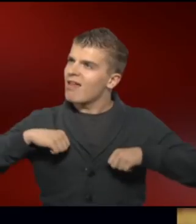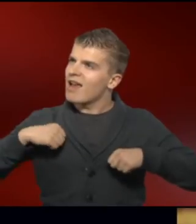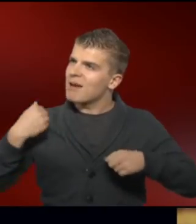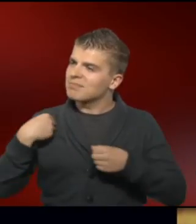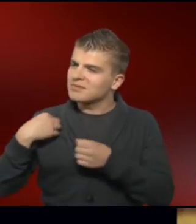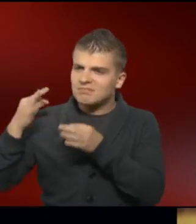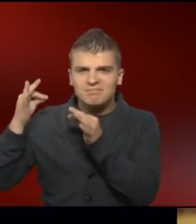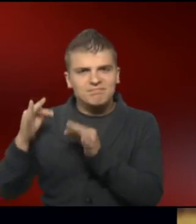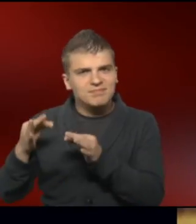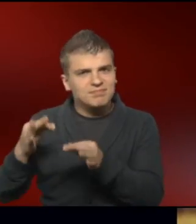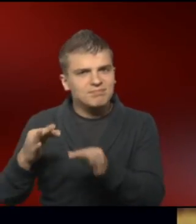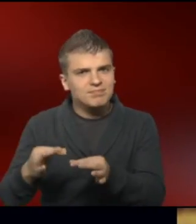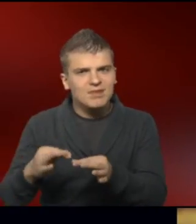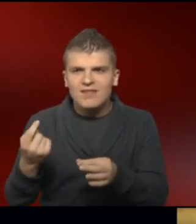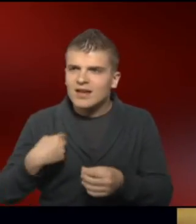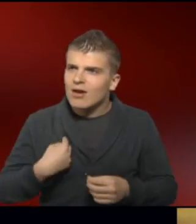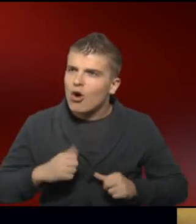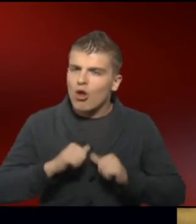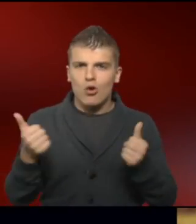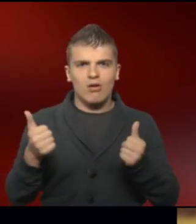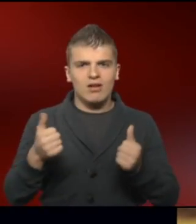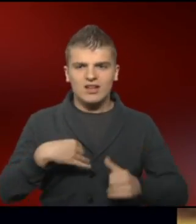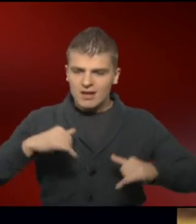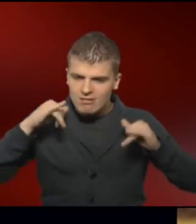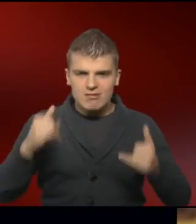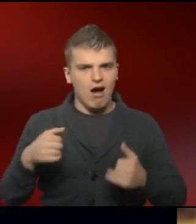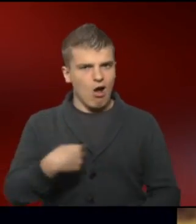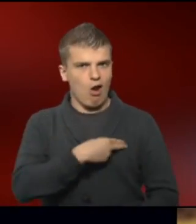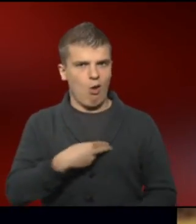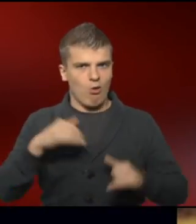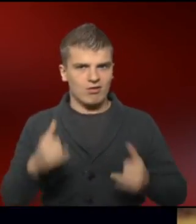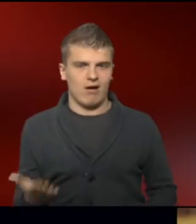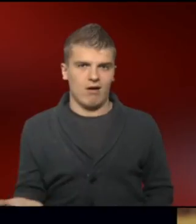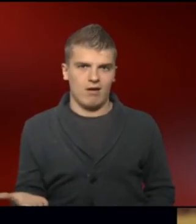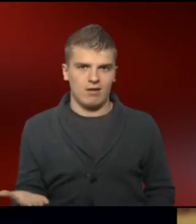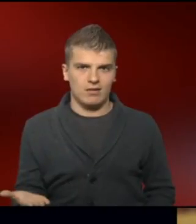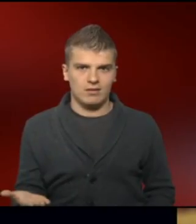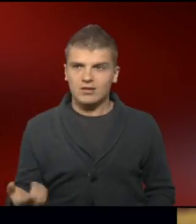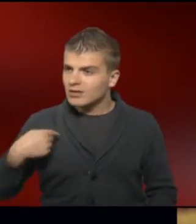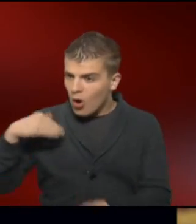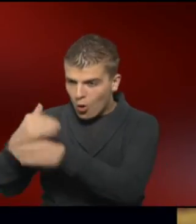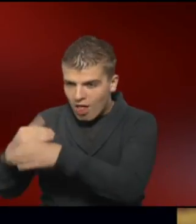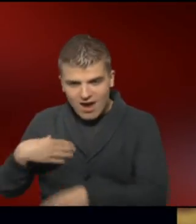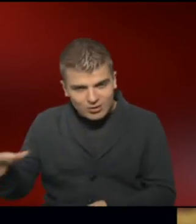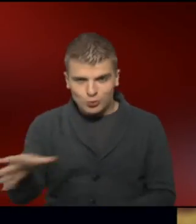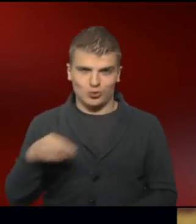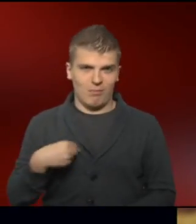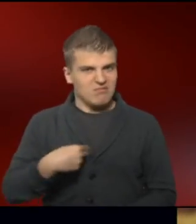Erfüllung gebracht haben oder das Gefühl, ja, dafür hat es sich jetzt gelohnt, die habe ich mit meinen Kollegen gehabt.